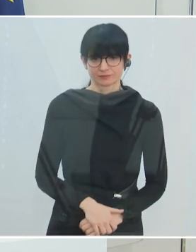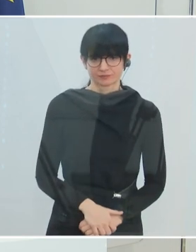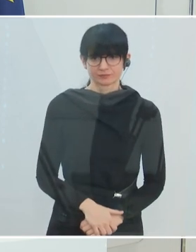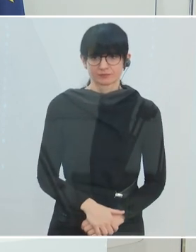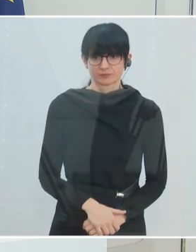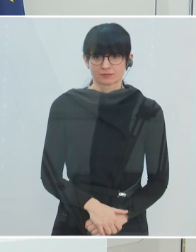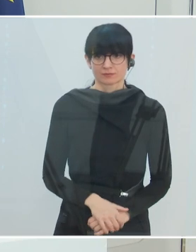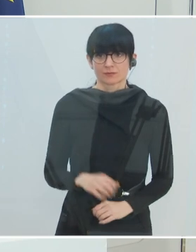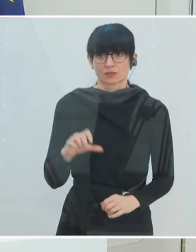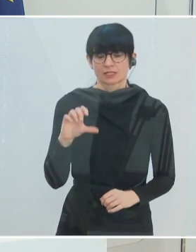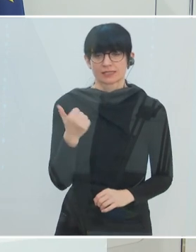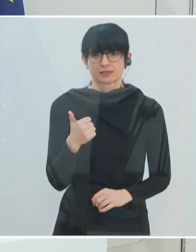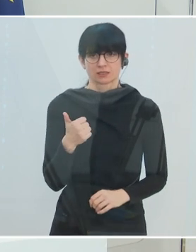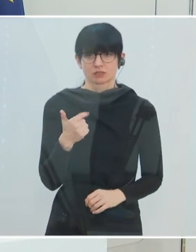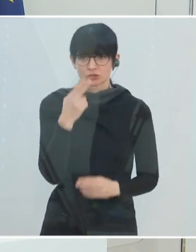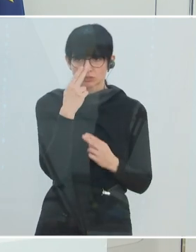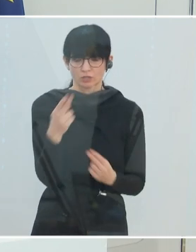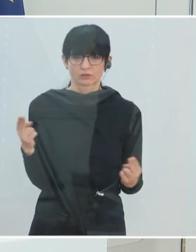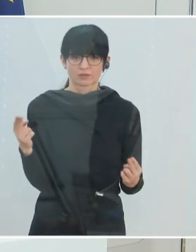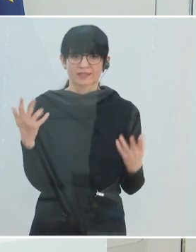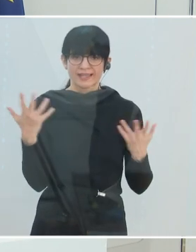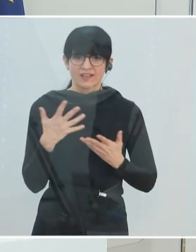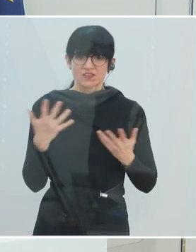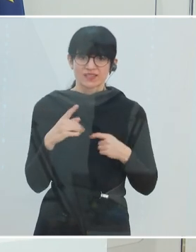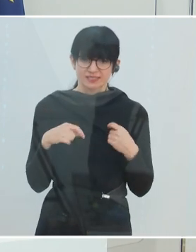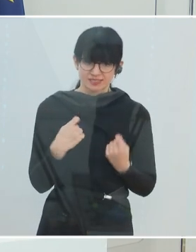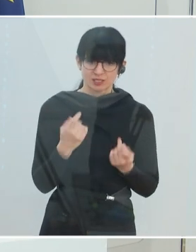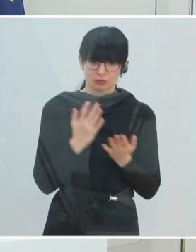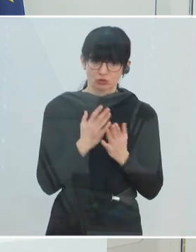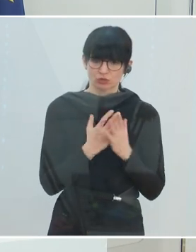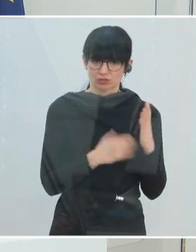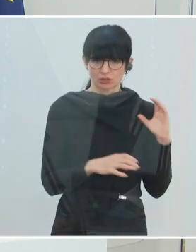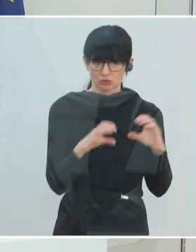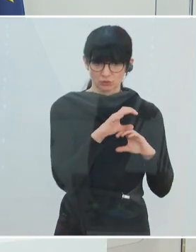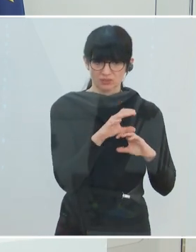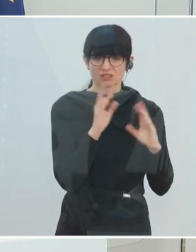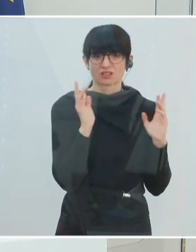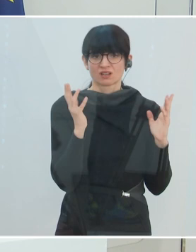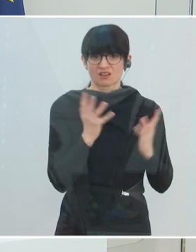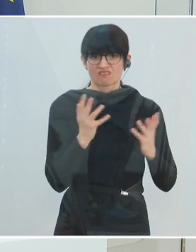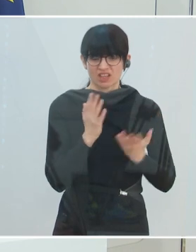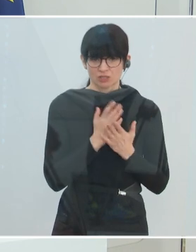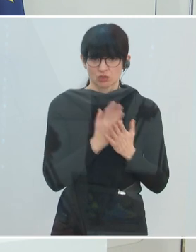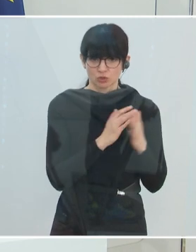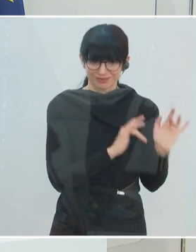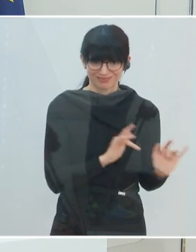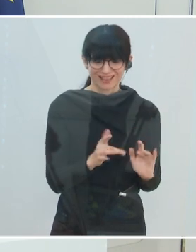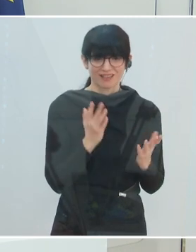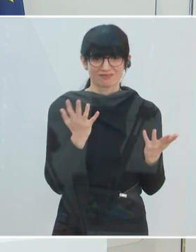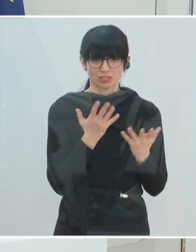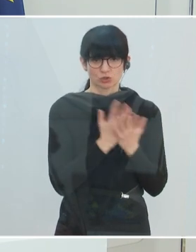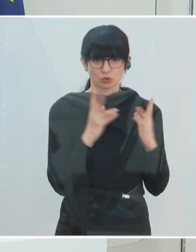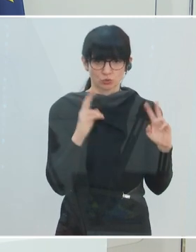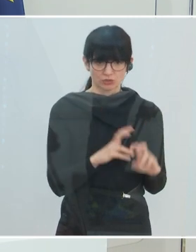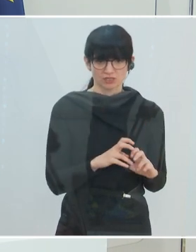da geht es zum Ersten darum zu schauen, was gibt es alles schon, was ist schon alles untersucht worden. Da brauchen wir nicht